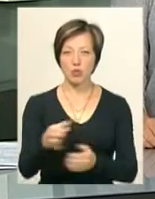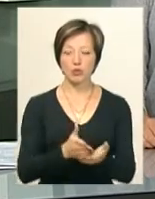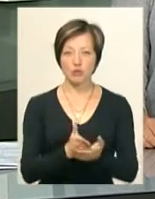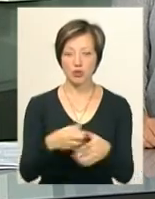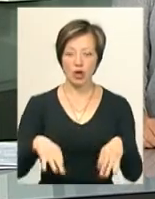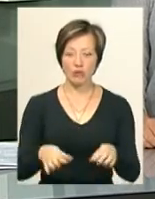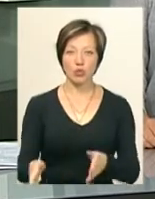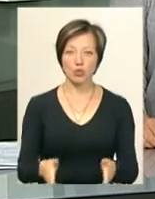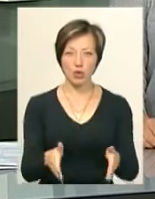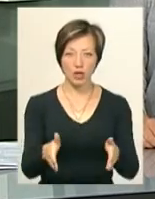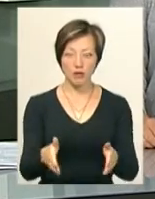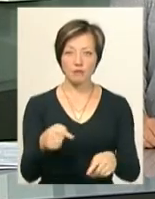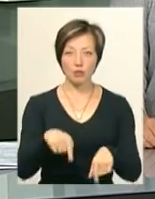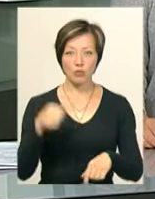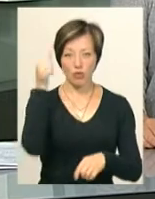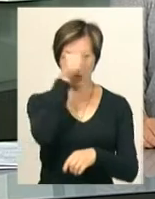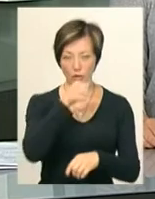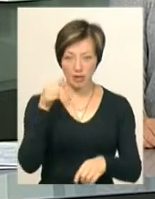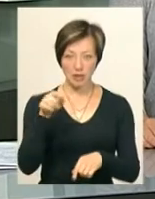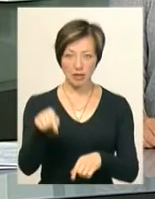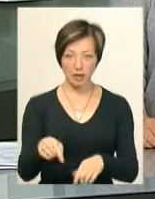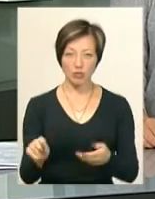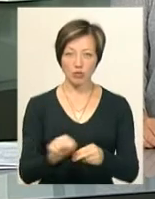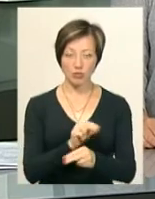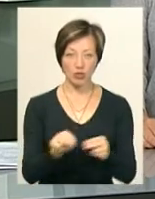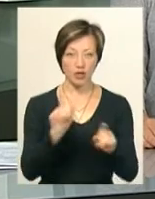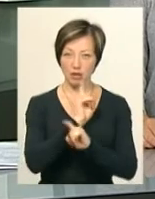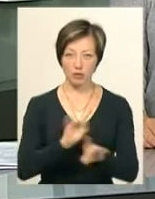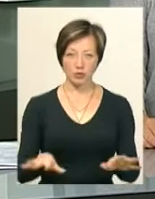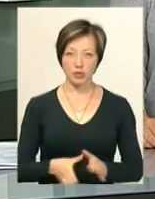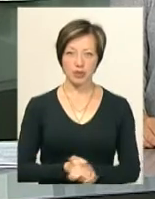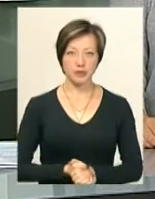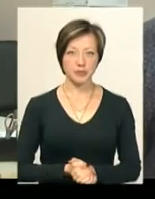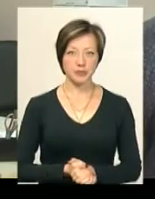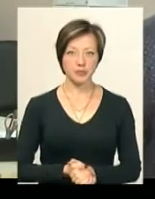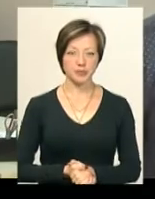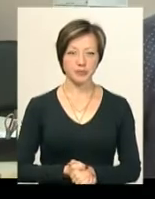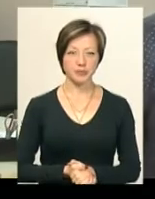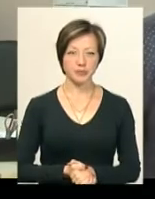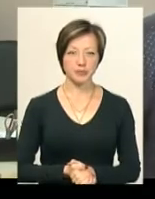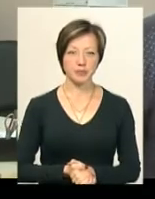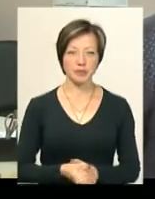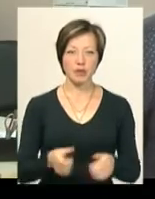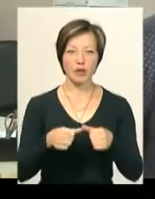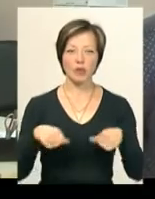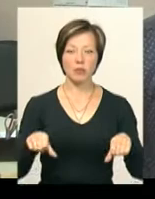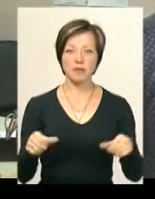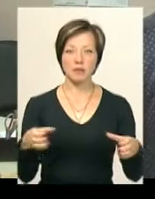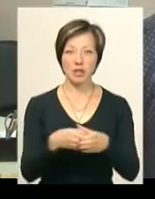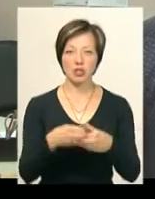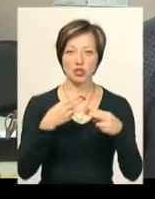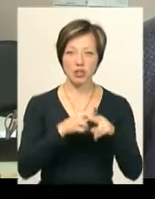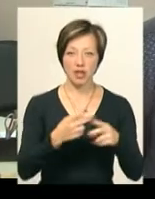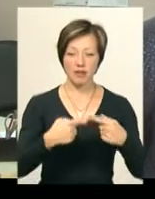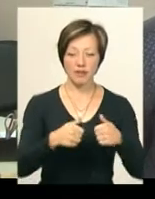автодоріг Дениса Кулика, у цьому році дорогу у Бутівцях ремонтувати не будуть. Комісією в складі інженера